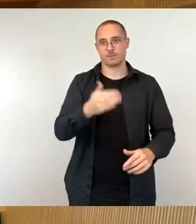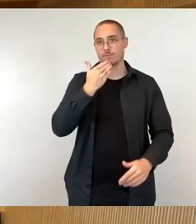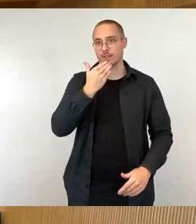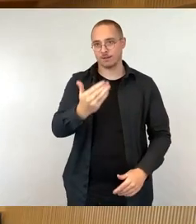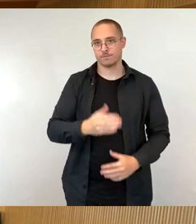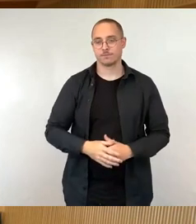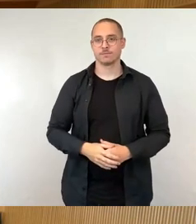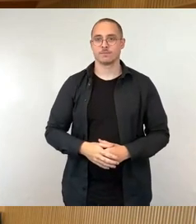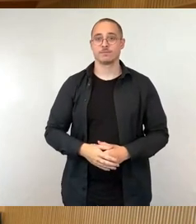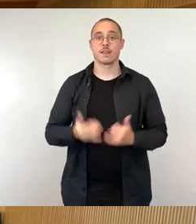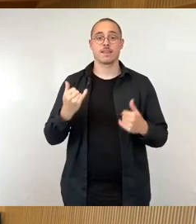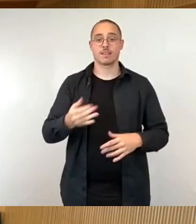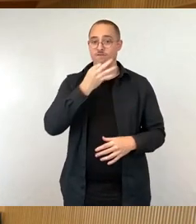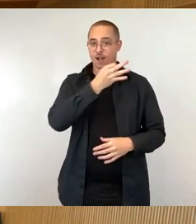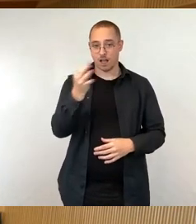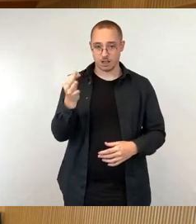Maloney.